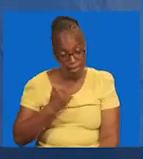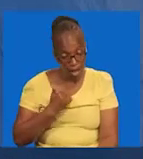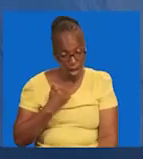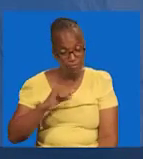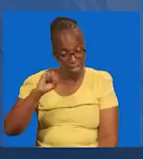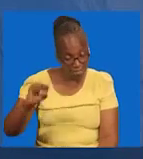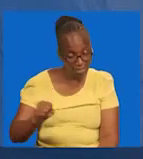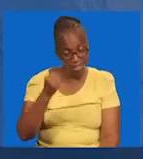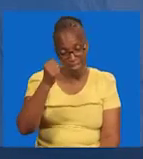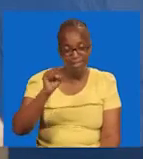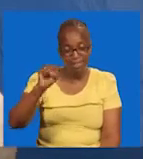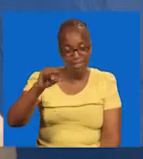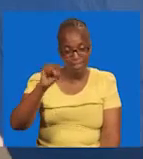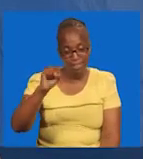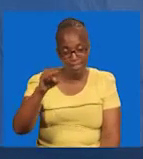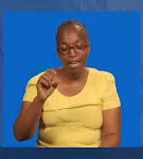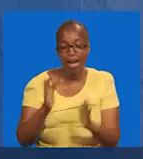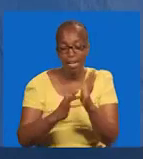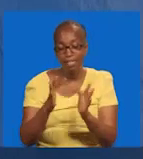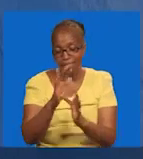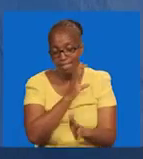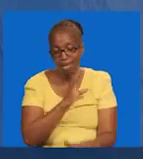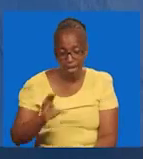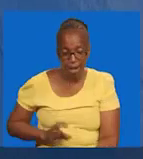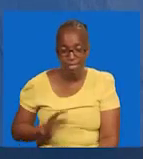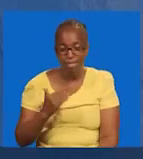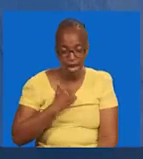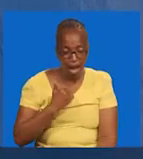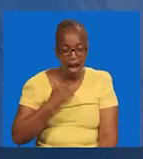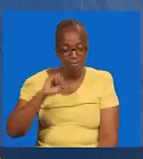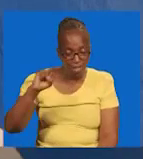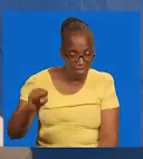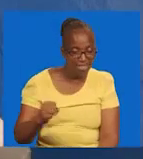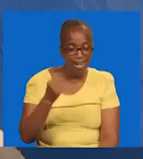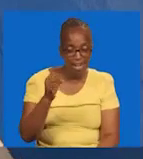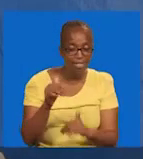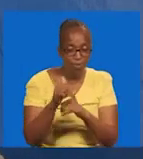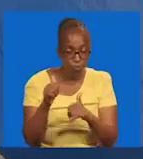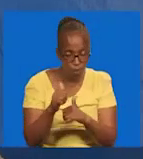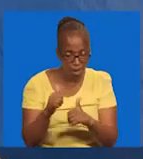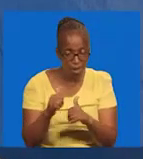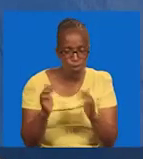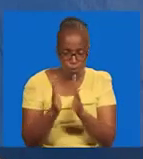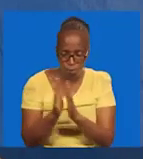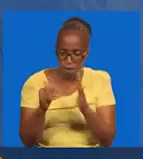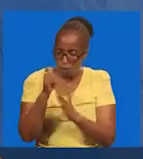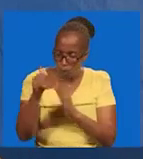ameweza na kufufuka. Yesu Kristo ame kufufuka.